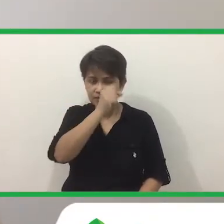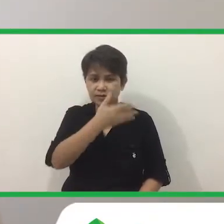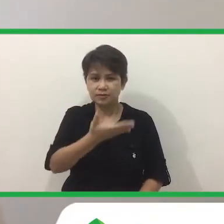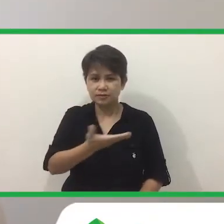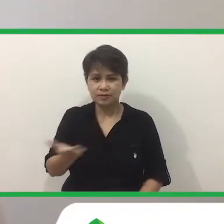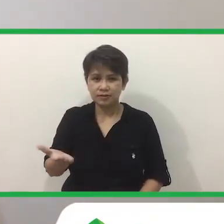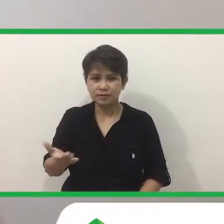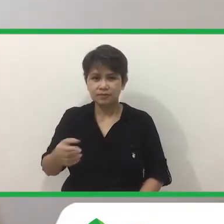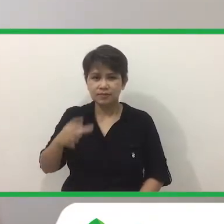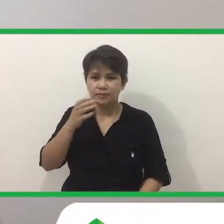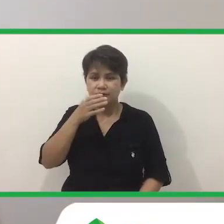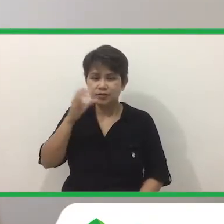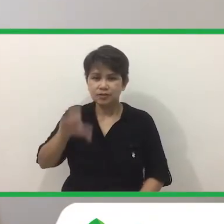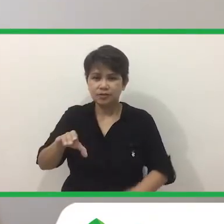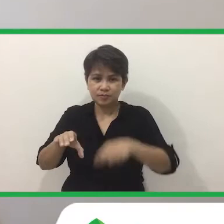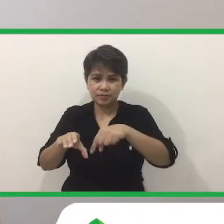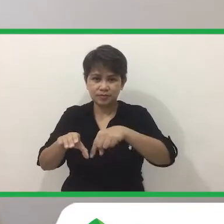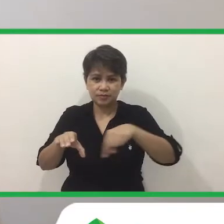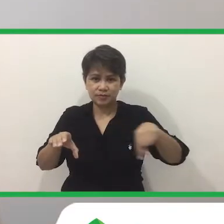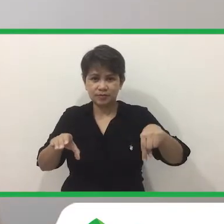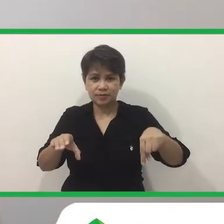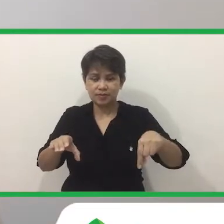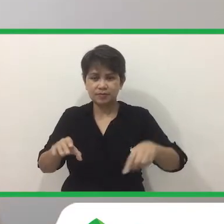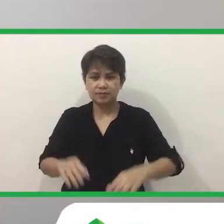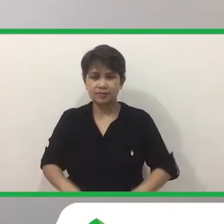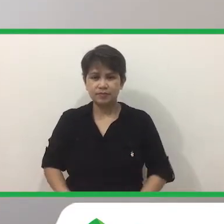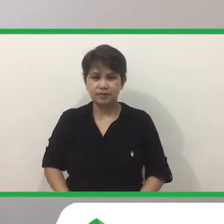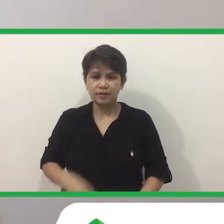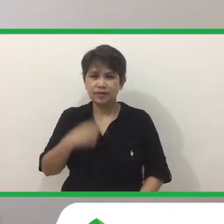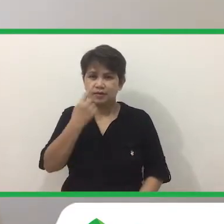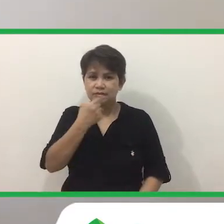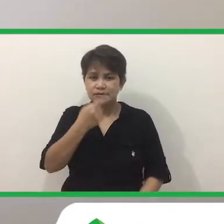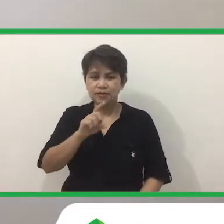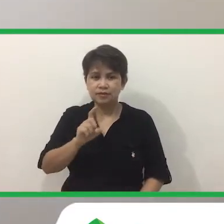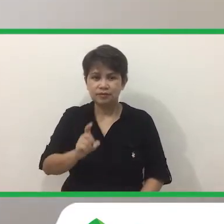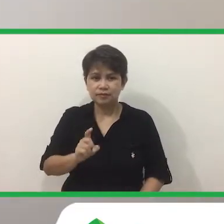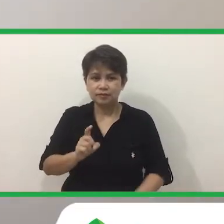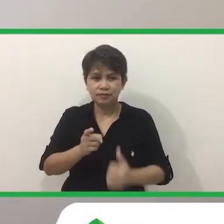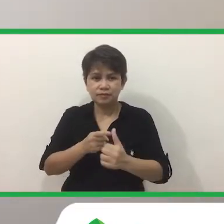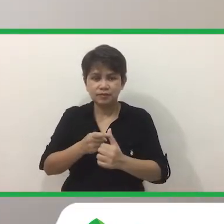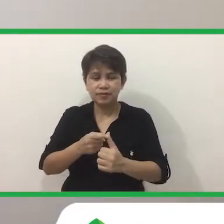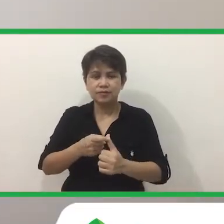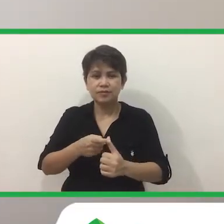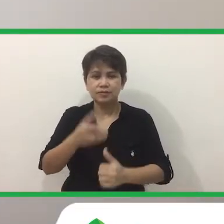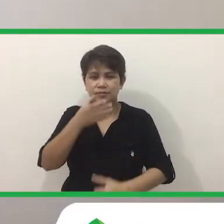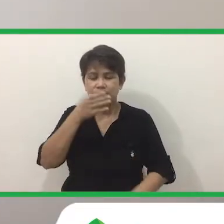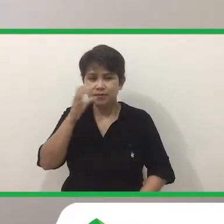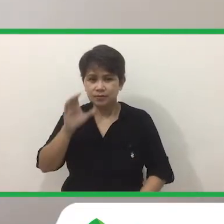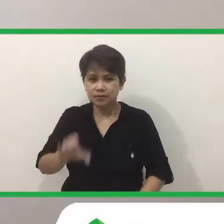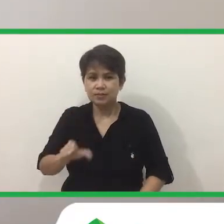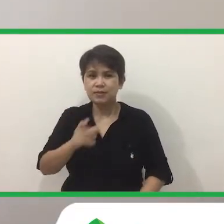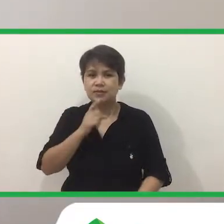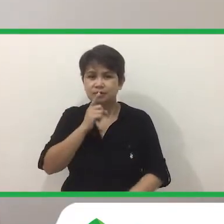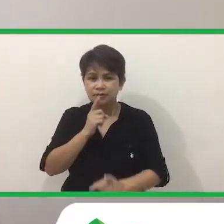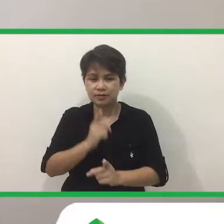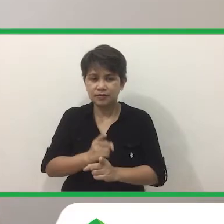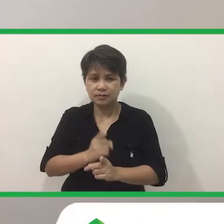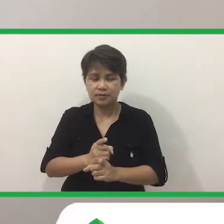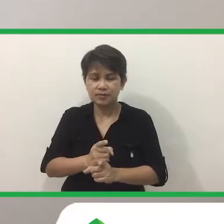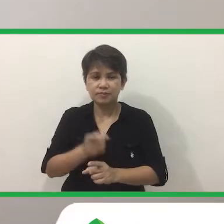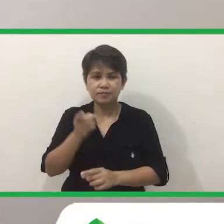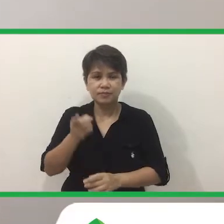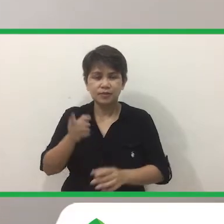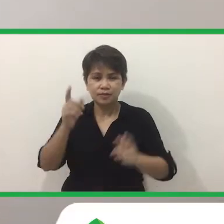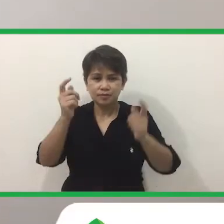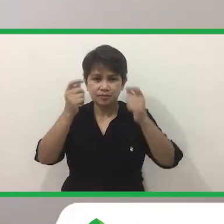baba. At ang unang makapag-comment ng tama, siya ang mananalo at makakatanggap ng